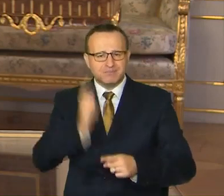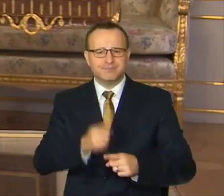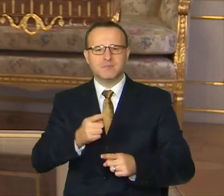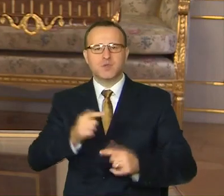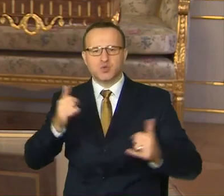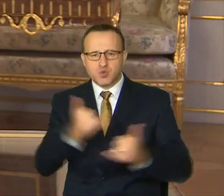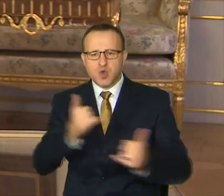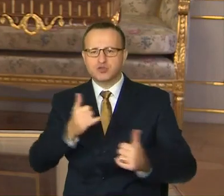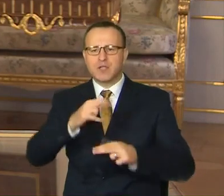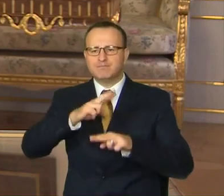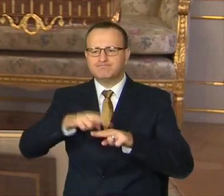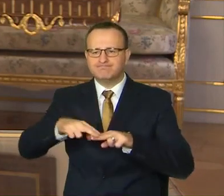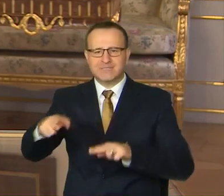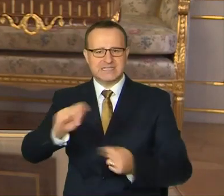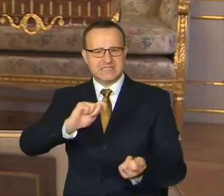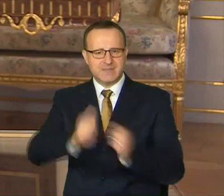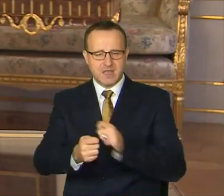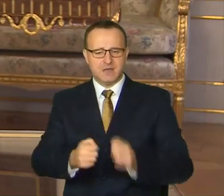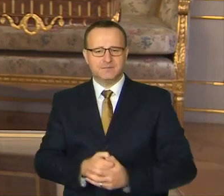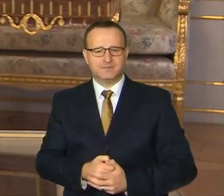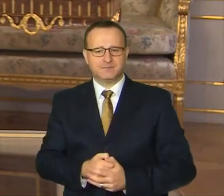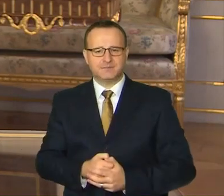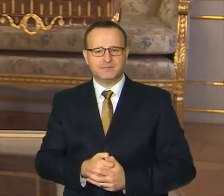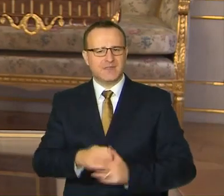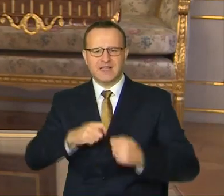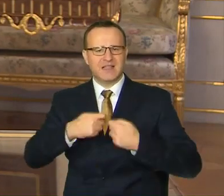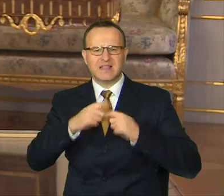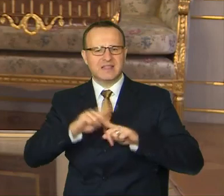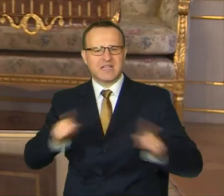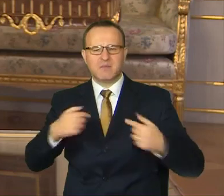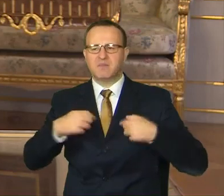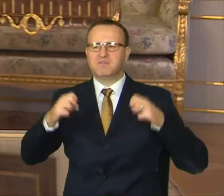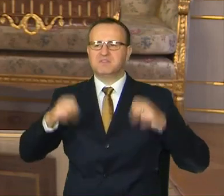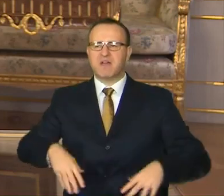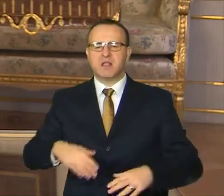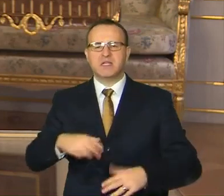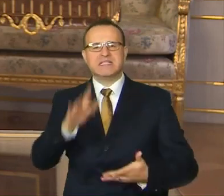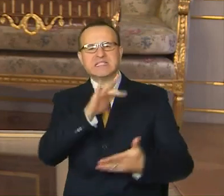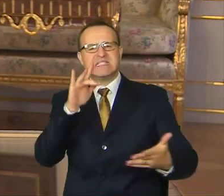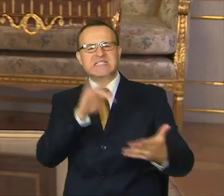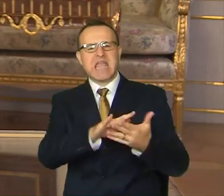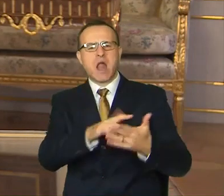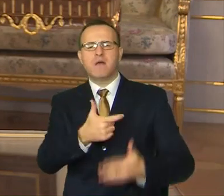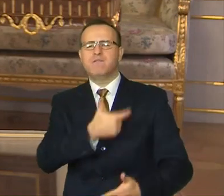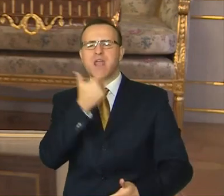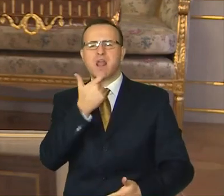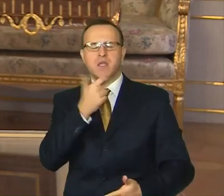a reálne kroky k zmene. Nedajme sa odradiť veľkosťou cieľov, pred ktorými stojíme.